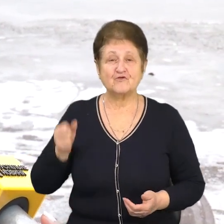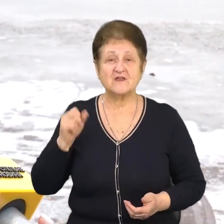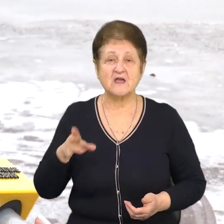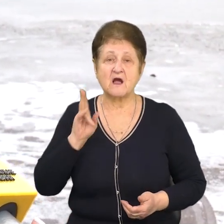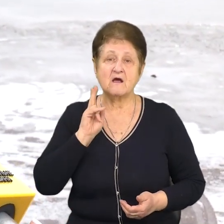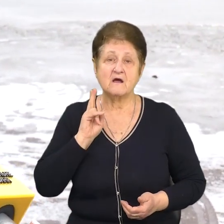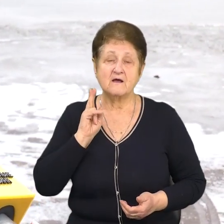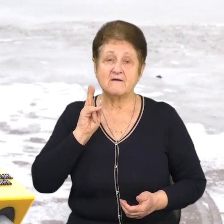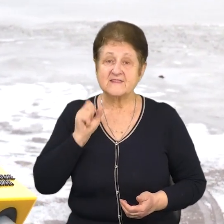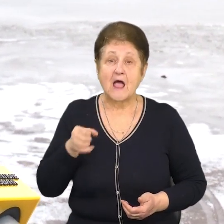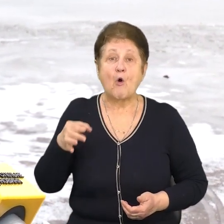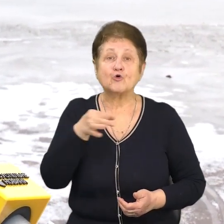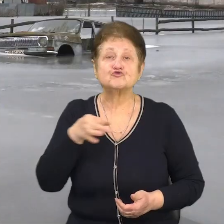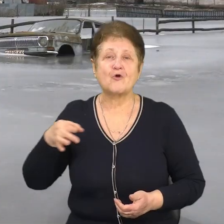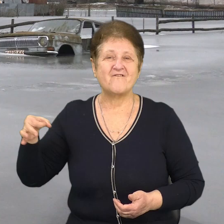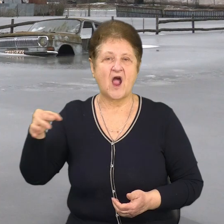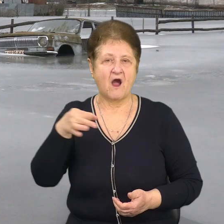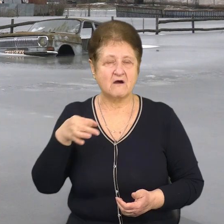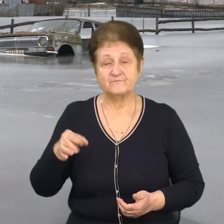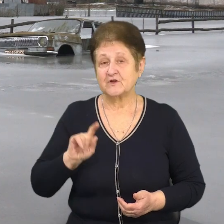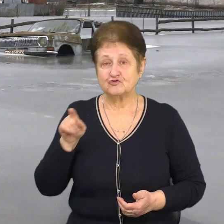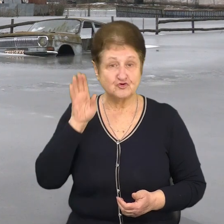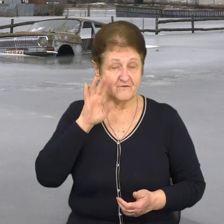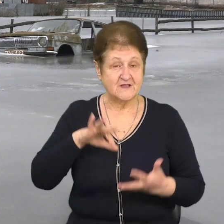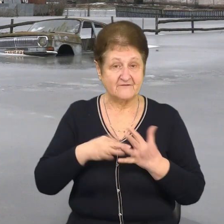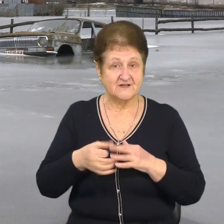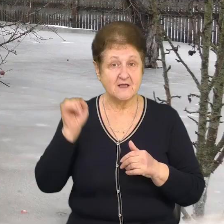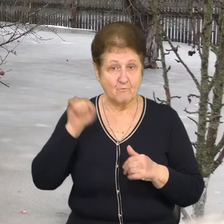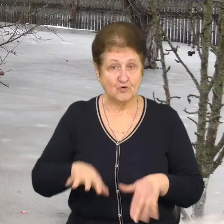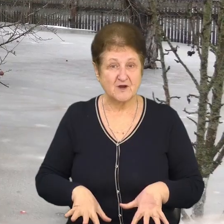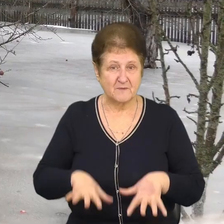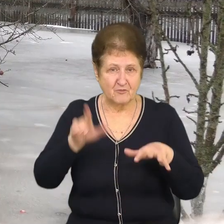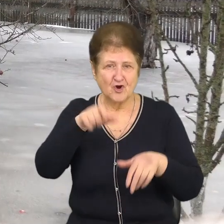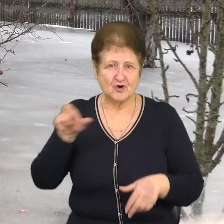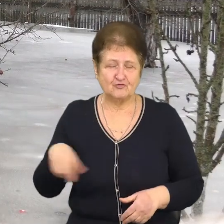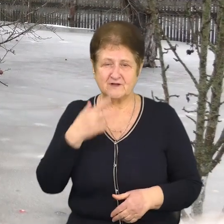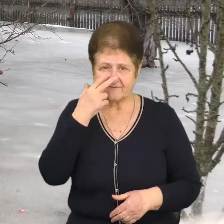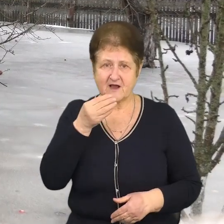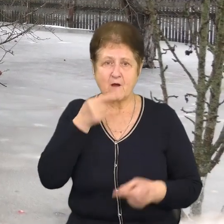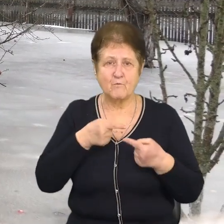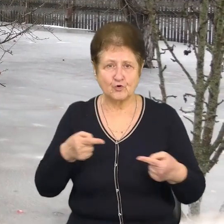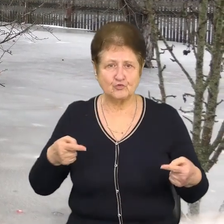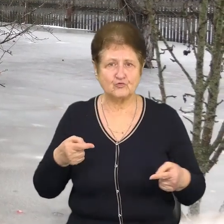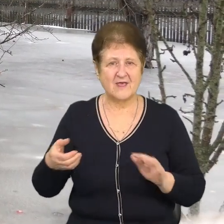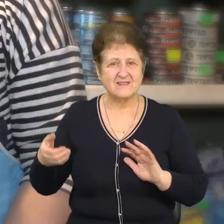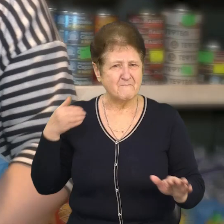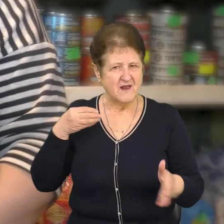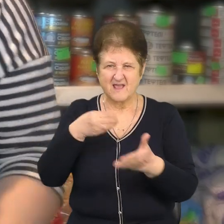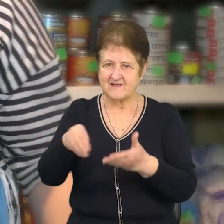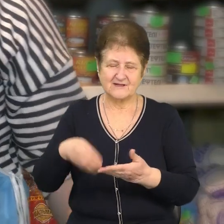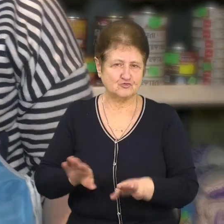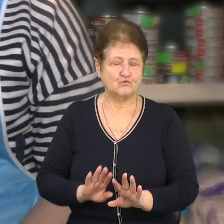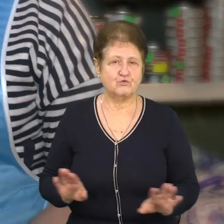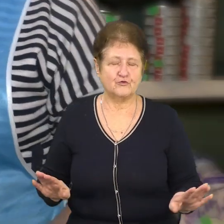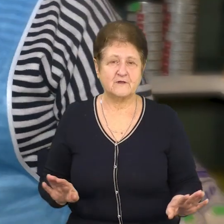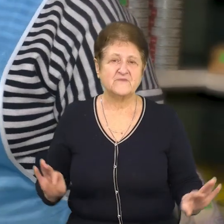островках таких. Що вода в селі може прибувати, люди звикли. Продукти в магазині наперед не скуповують. Взагалі